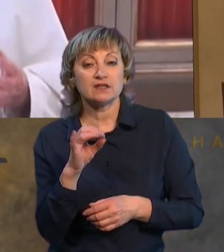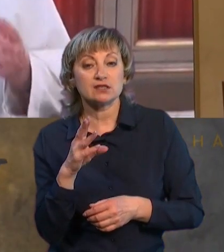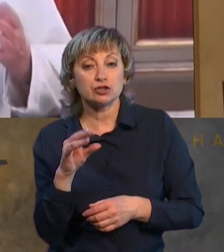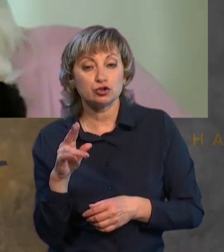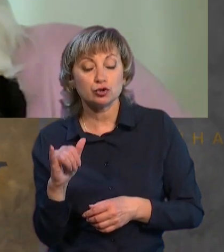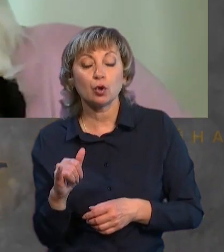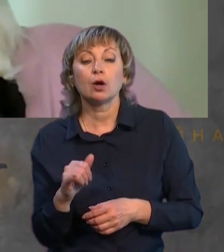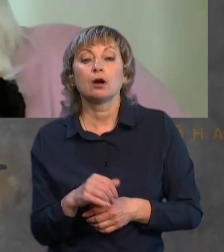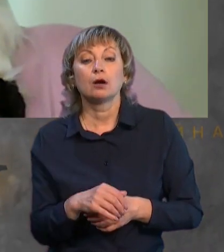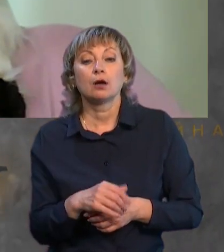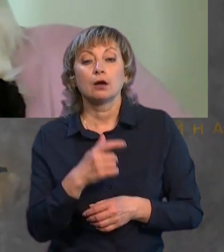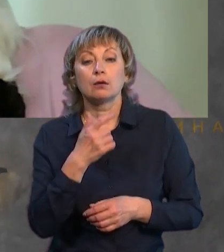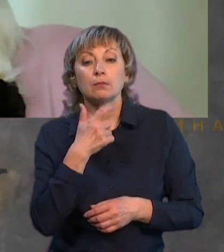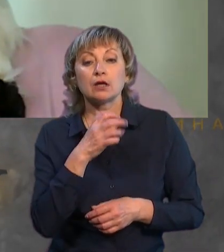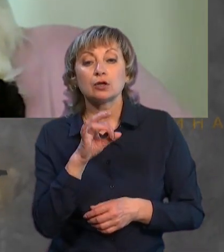перепрошую.